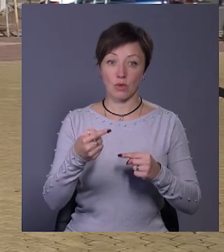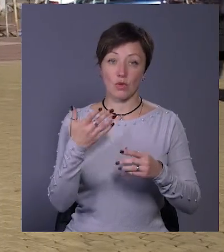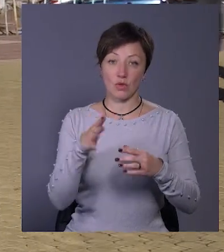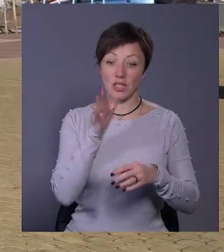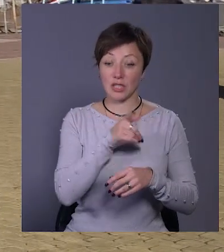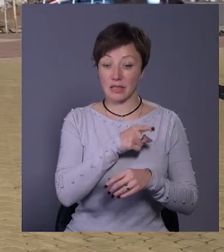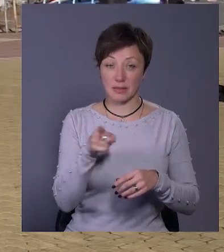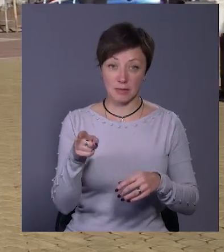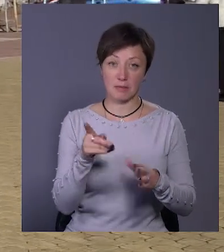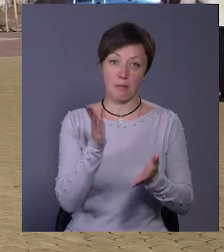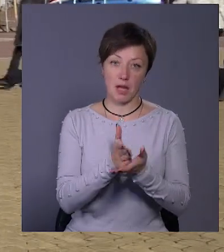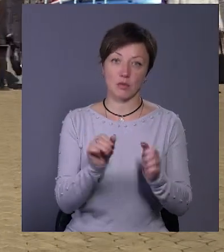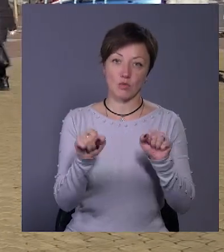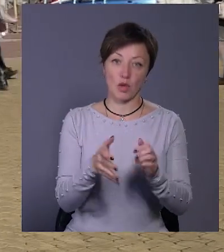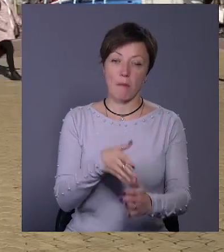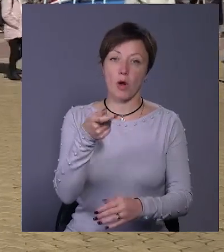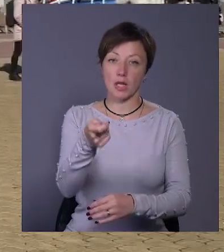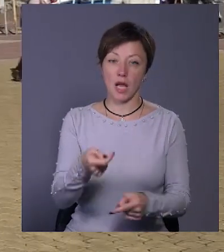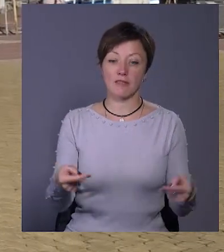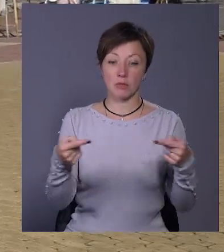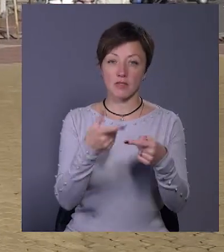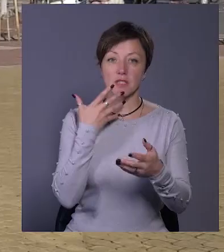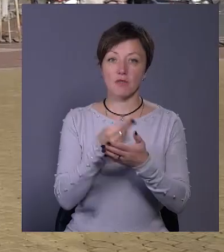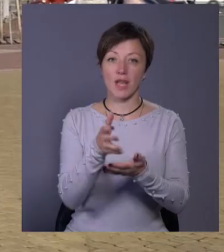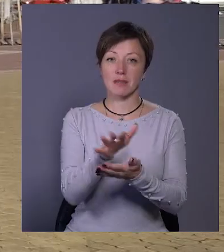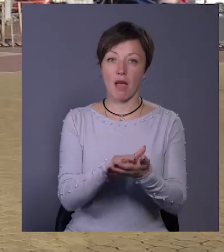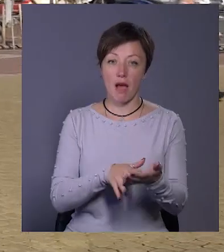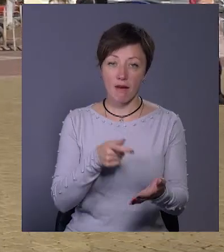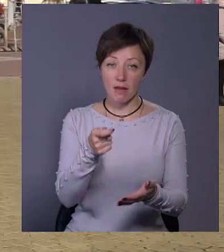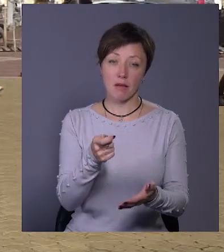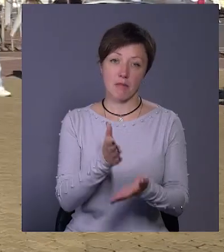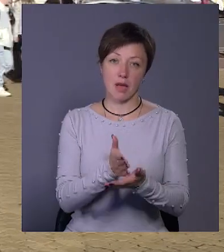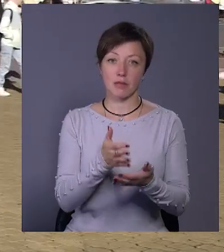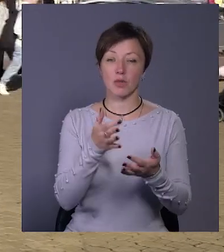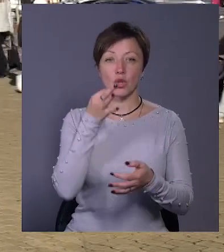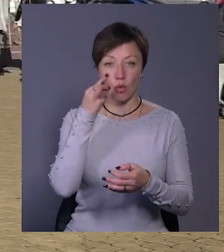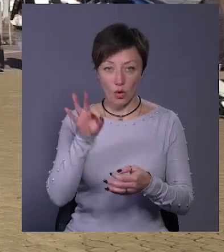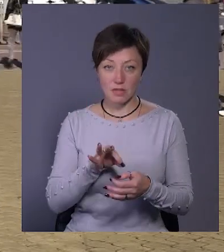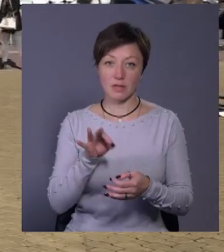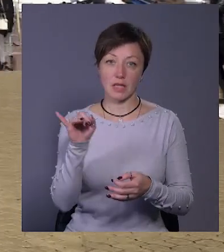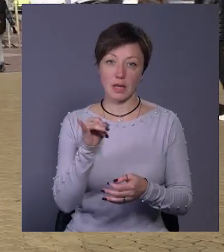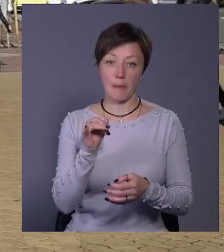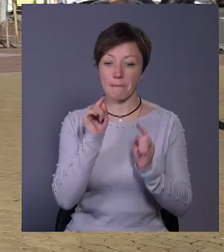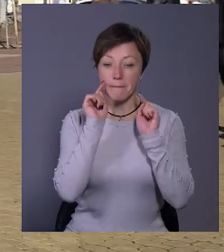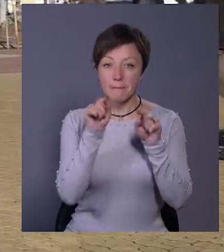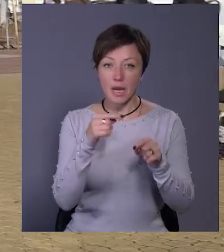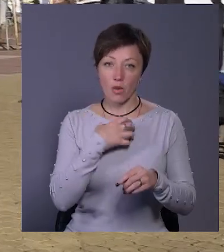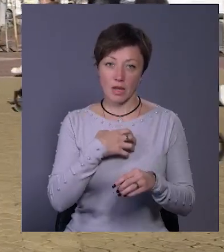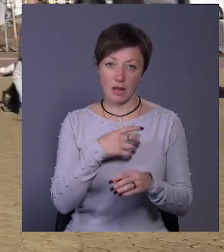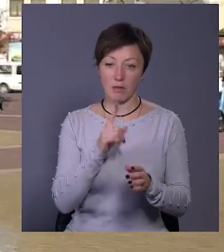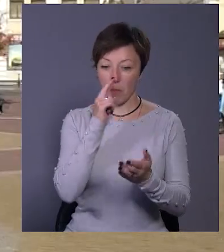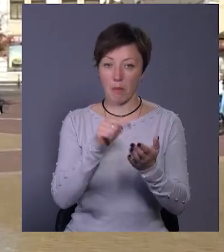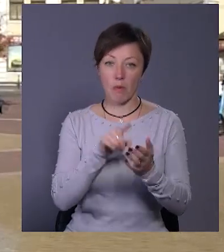вже матимуть змогу подати, відповідно, свої заявки і вже матимуть досвід і, відповідно, пріоритет у проходженні